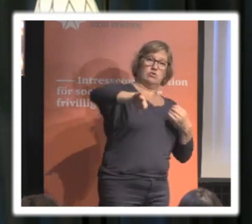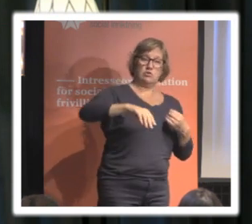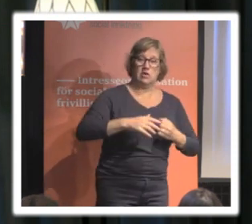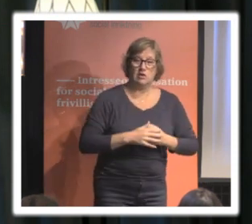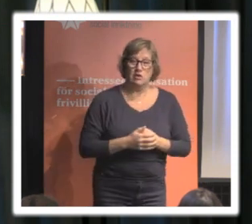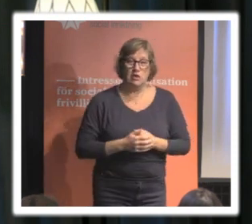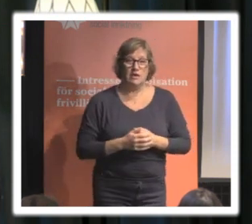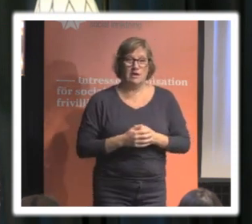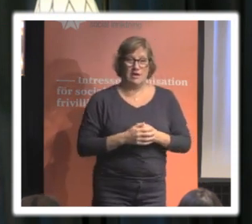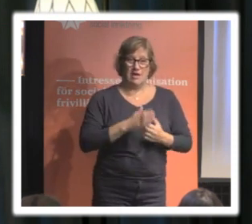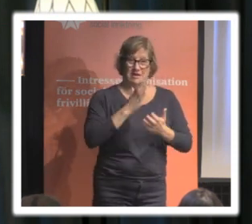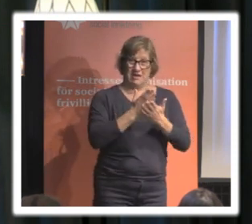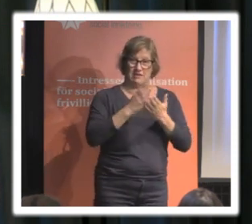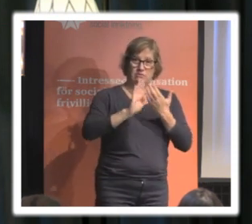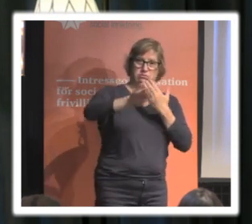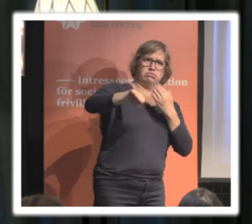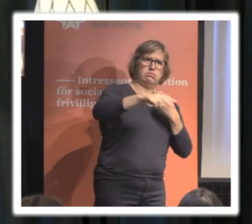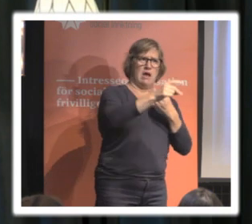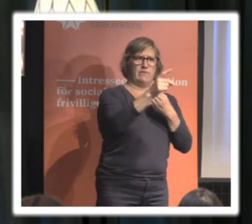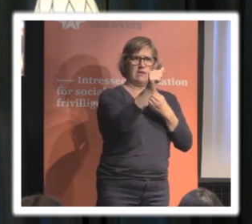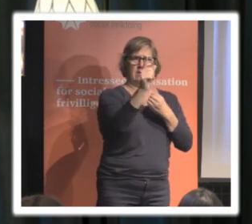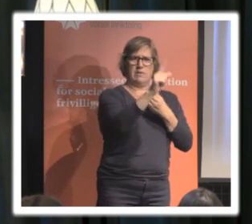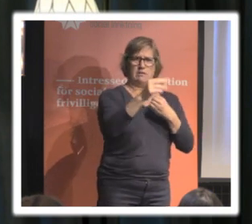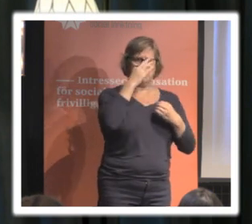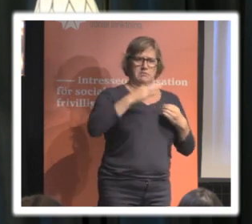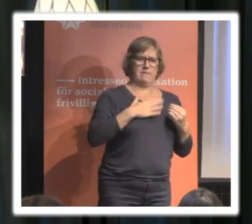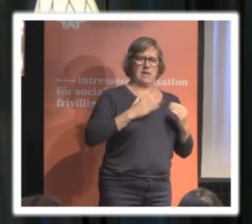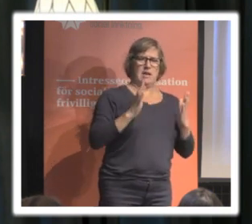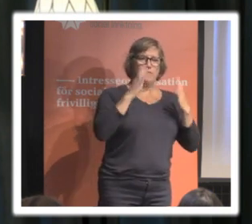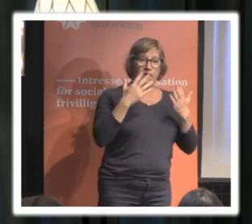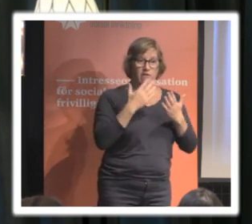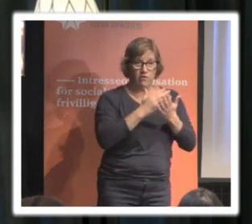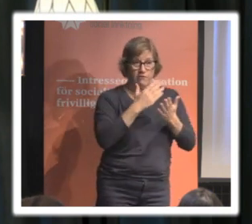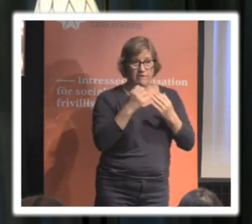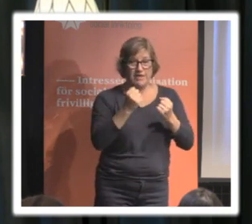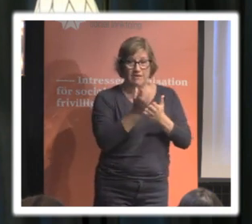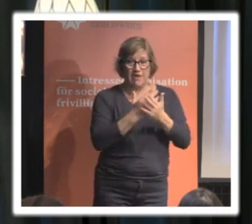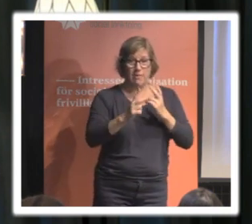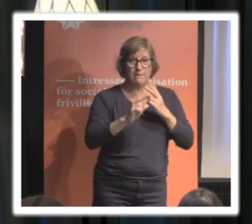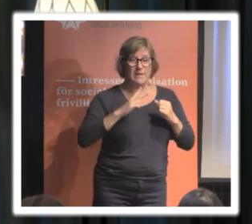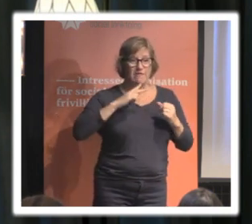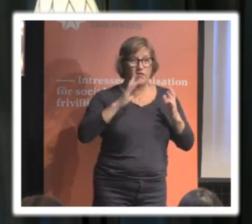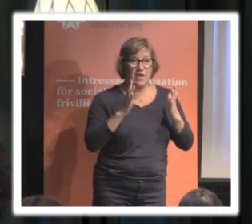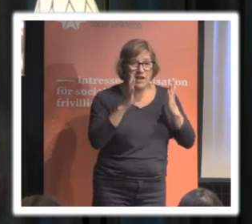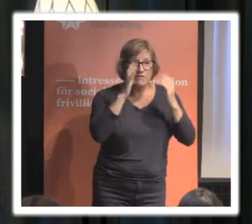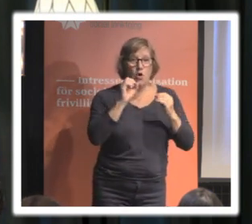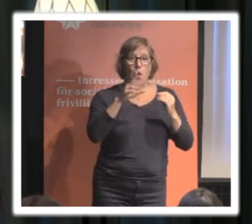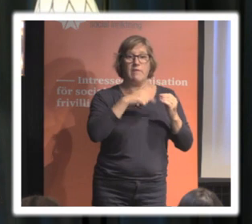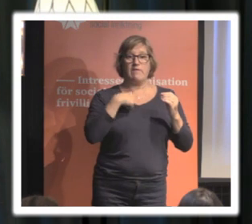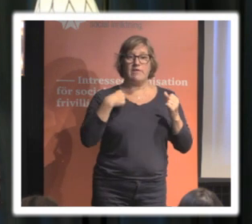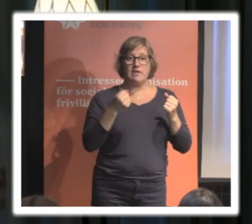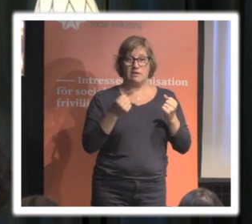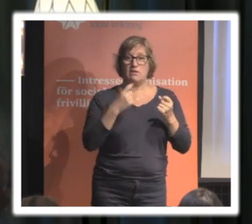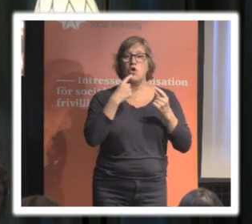Rätten att få vara i fred är fortfarande väldigt dominerande i diskussioner om privatliv och utgår ifrån premissen att så fort vi har lämnat ifrån oss en